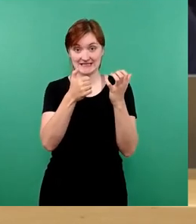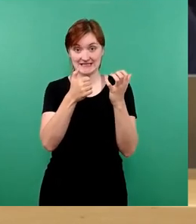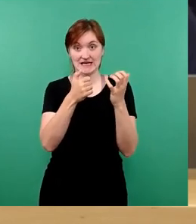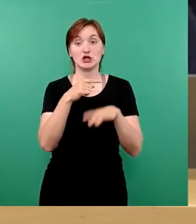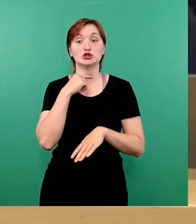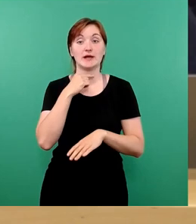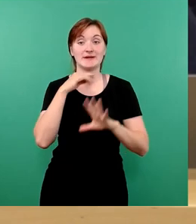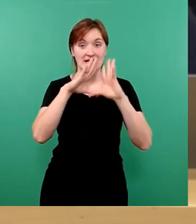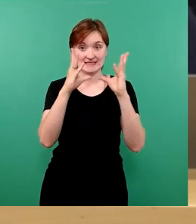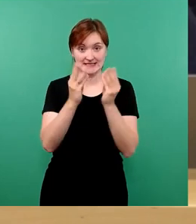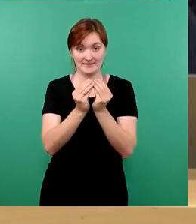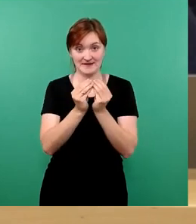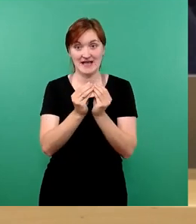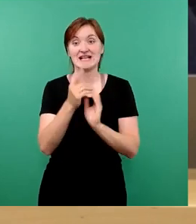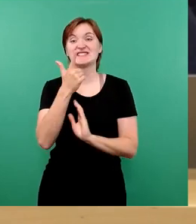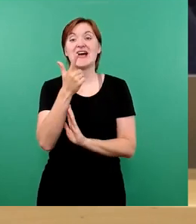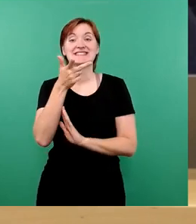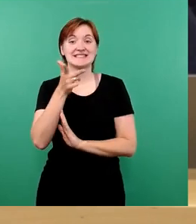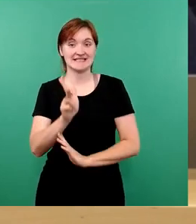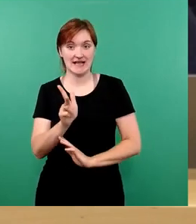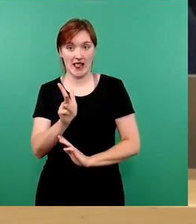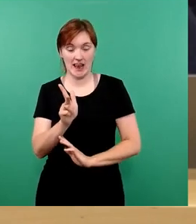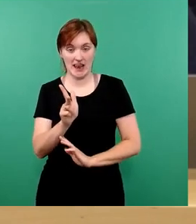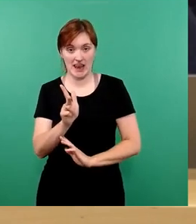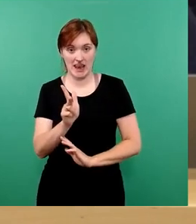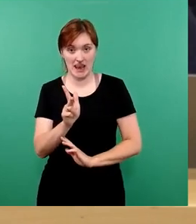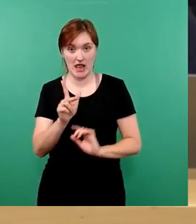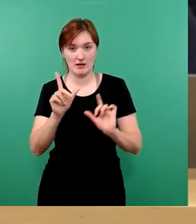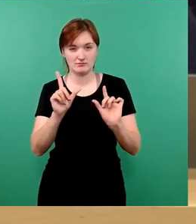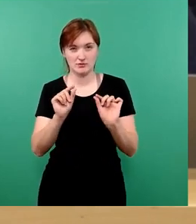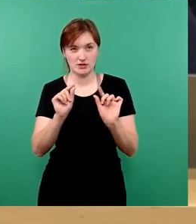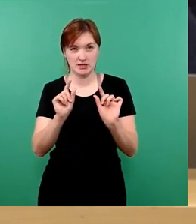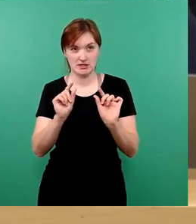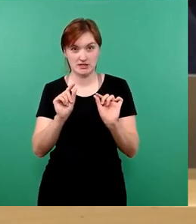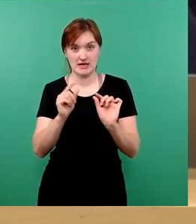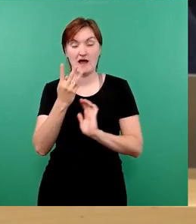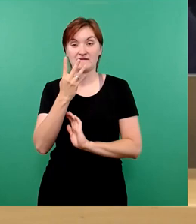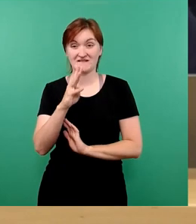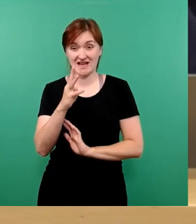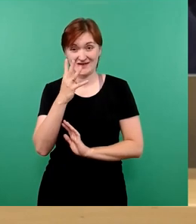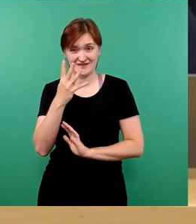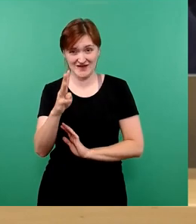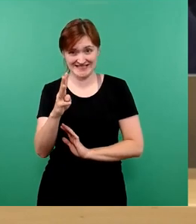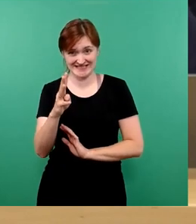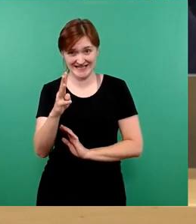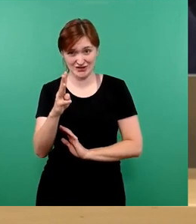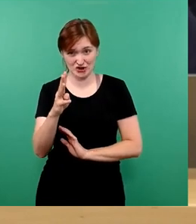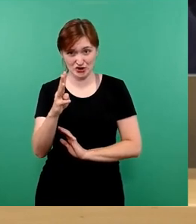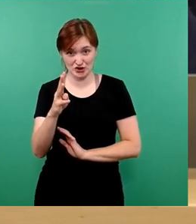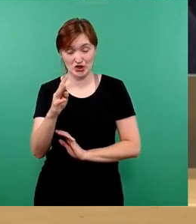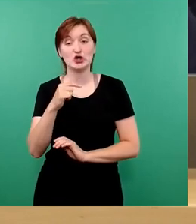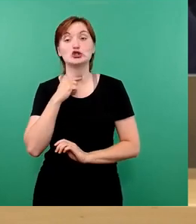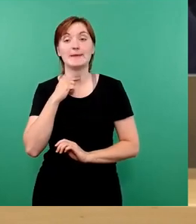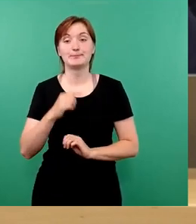gehabt, zwei Drittel würden bedeuten 44 Stimmen.